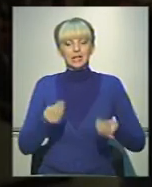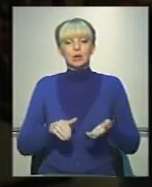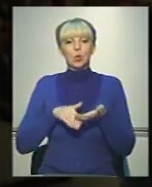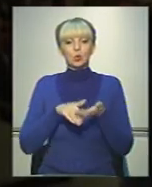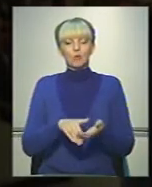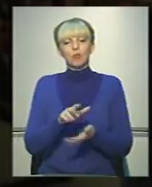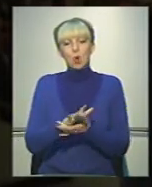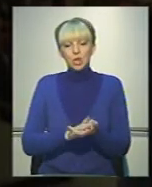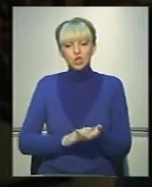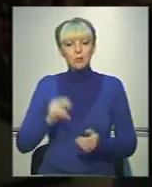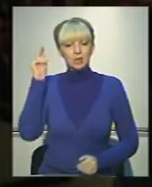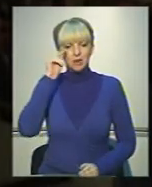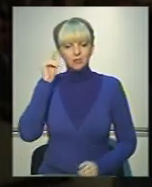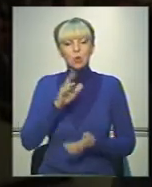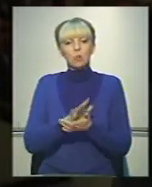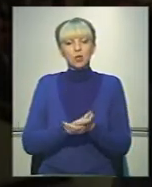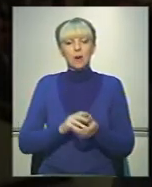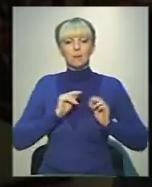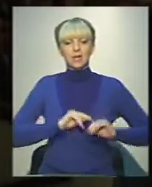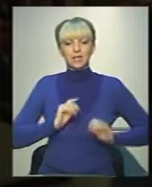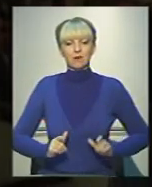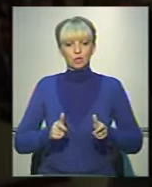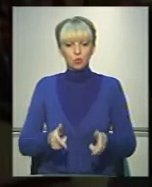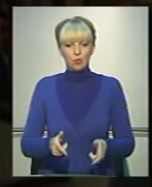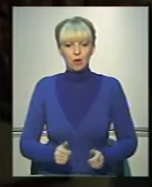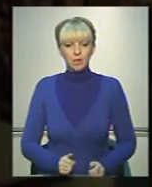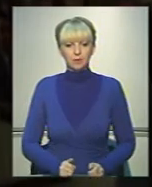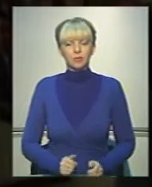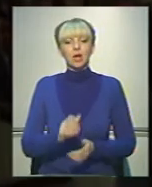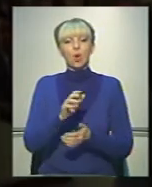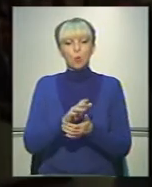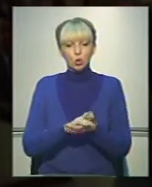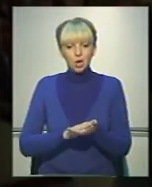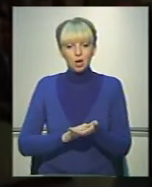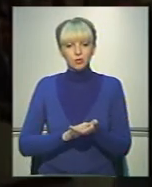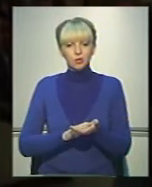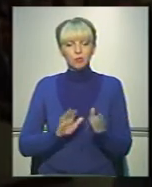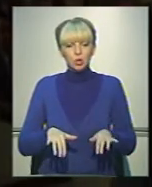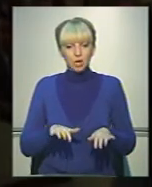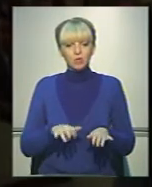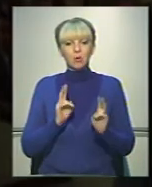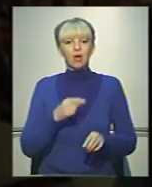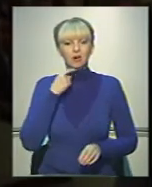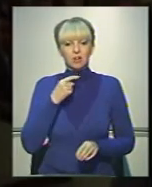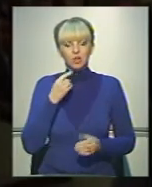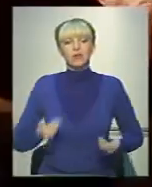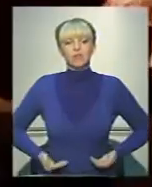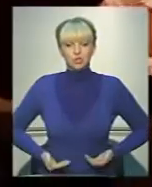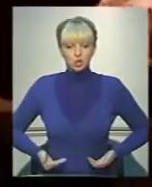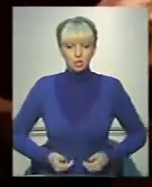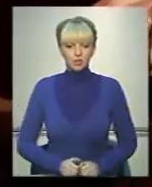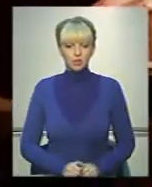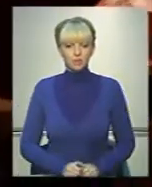допомогу в подальшому навчанні, в подальшому працевлаштуванні, в подальшому, як кажуть, житті.